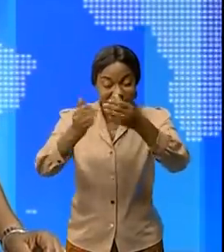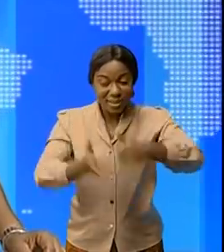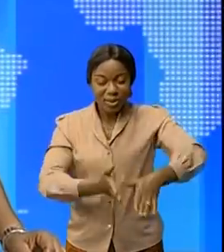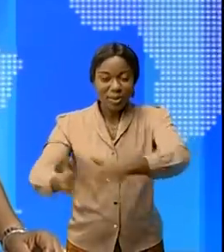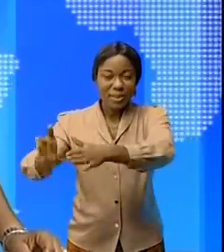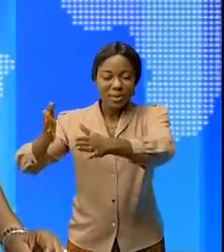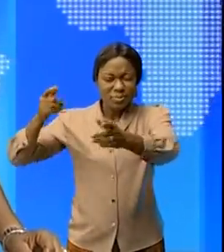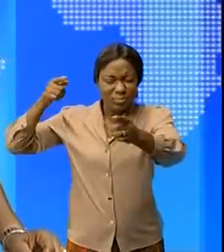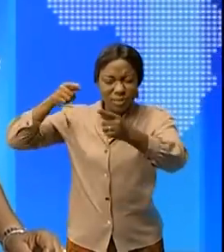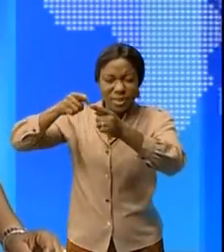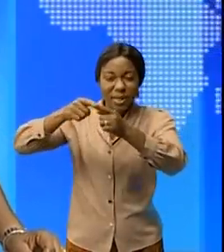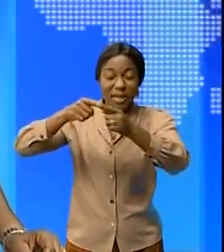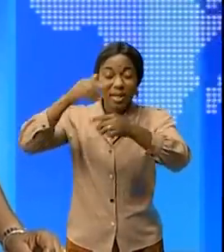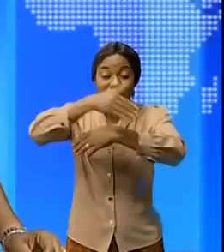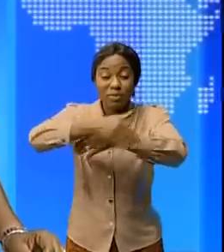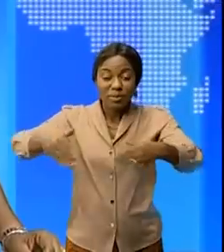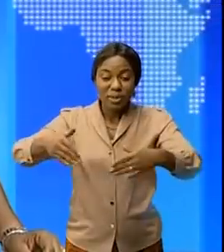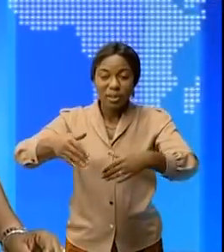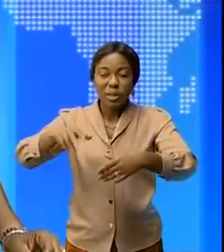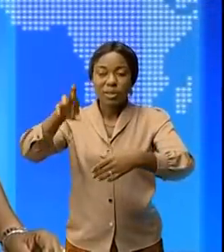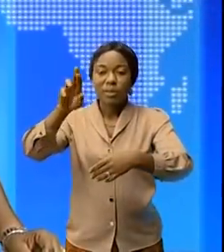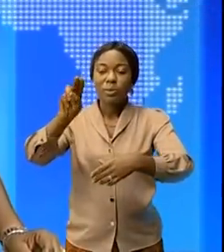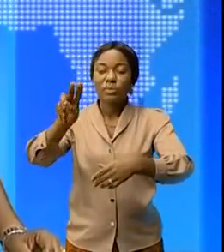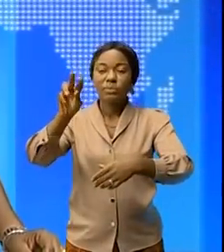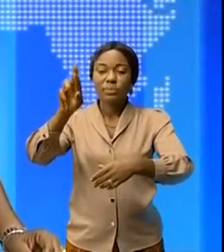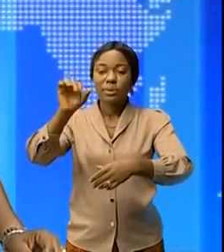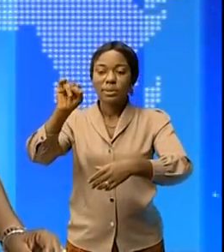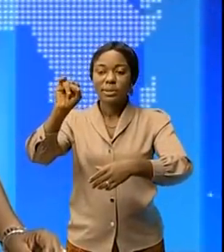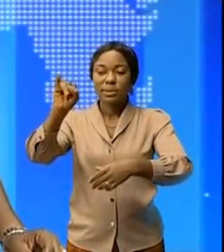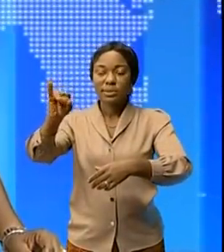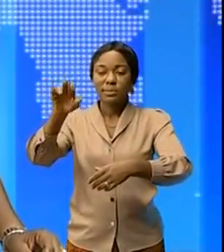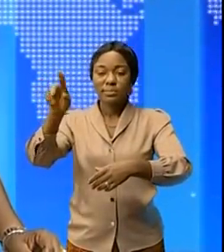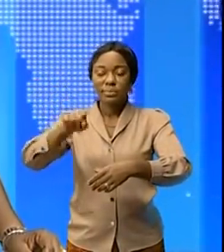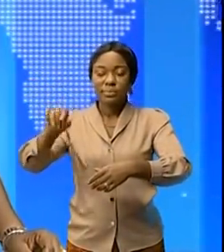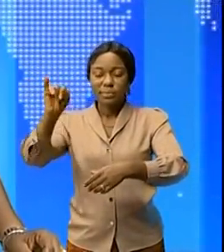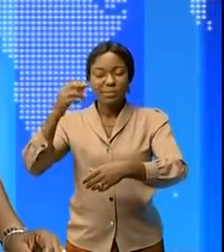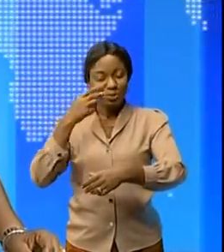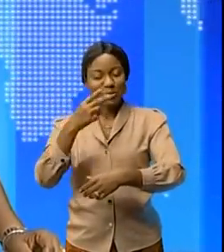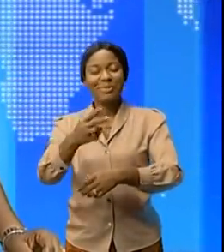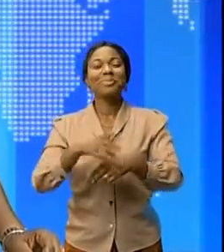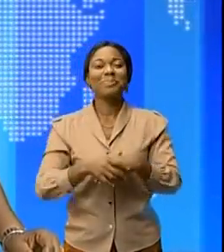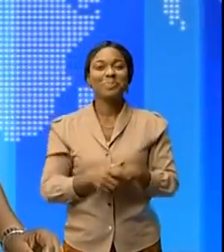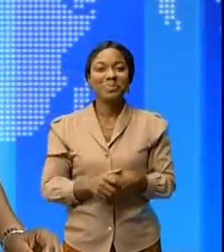frontière de Ruzizi ces travaux sont entièrement financés par le gouvernement provincial reportage